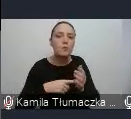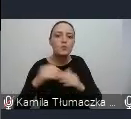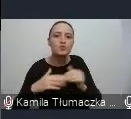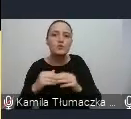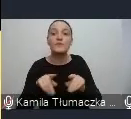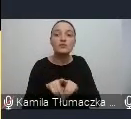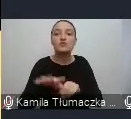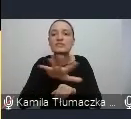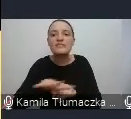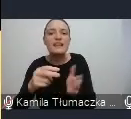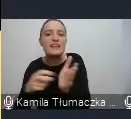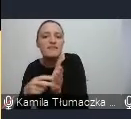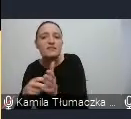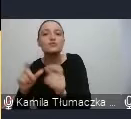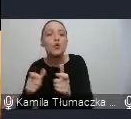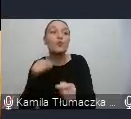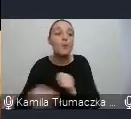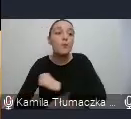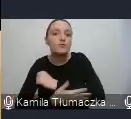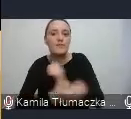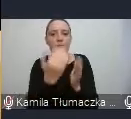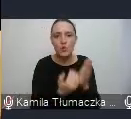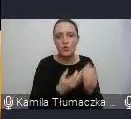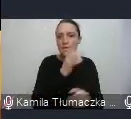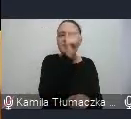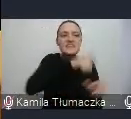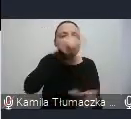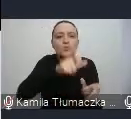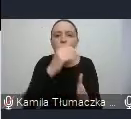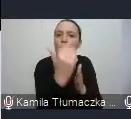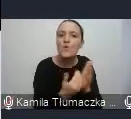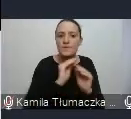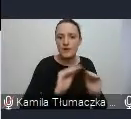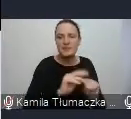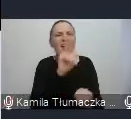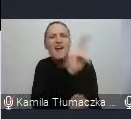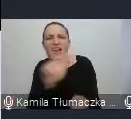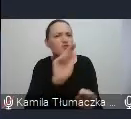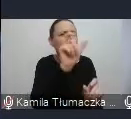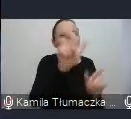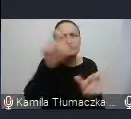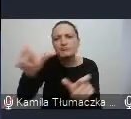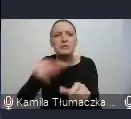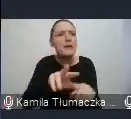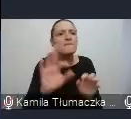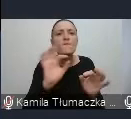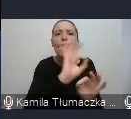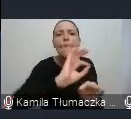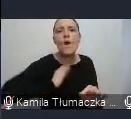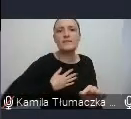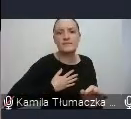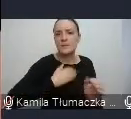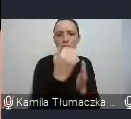terapeutyczne. Każde dziecko ma swój program dostosowany do jego możliwości i do jego potrzeb. Stan